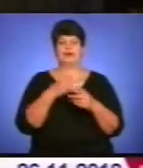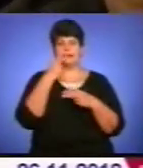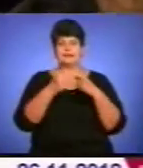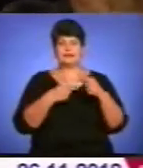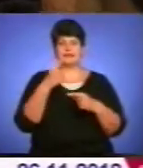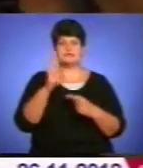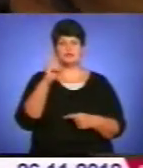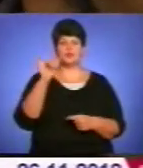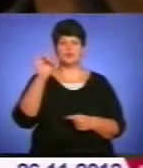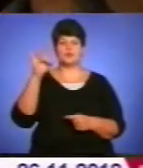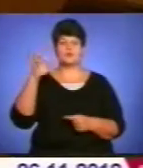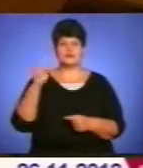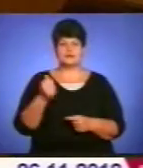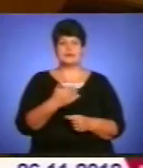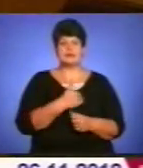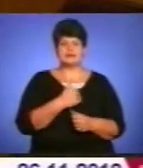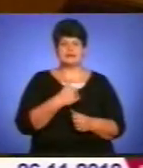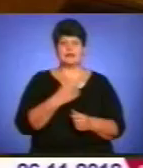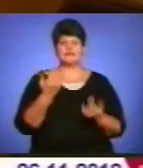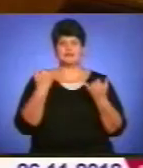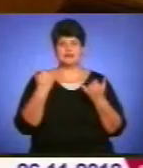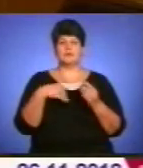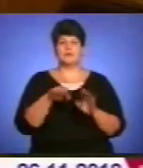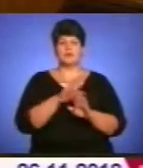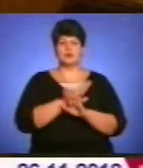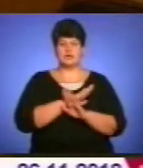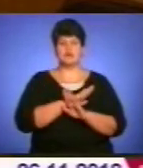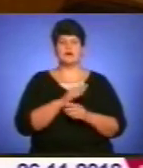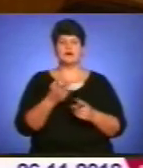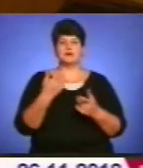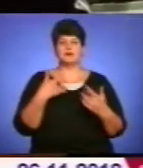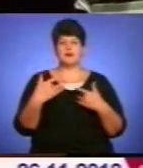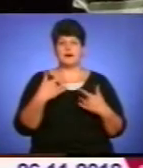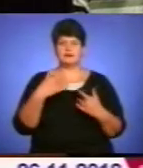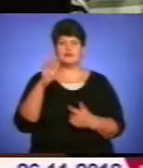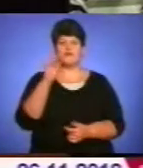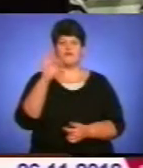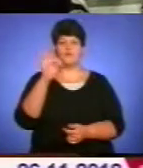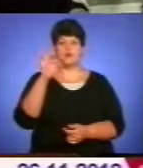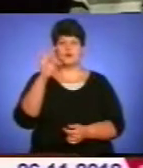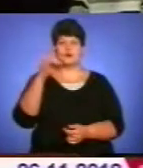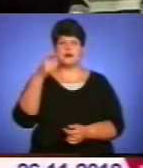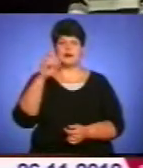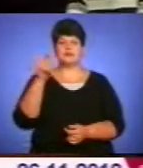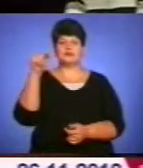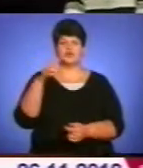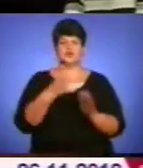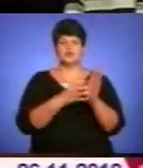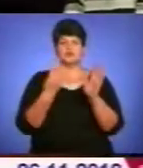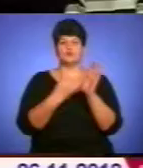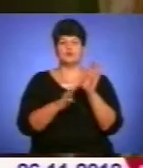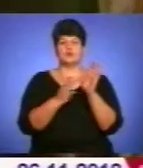ініціативи заслуженого діяча мистецтв України, нині покійного художнього керівника драмтеатру Михайла Форгеля, у 1999